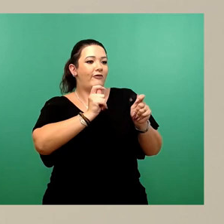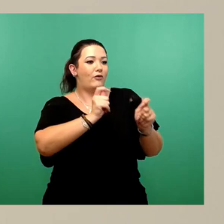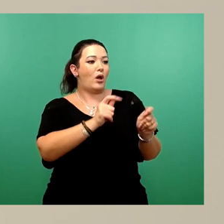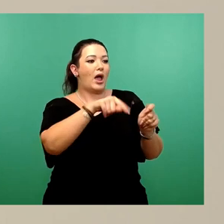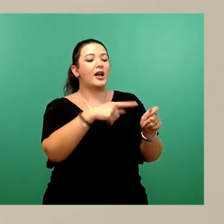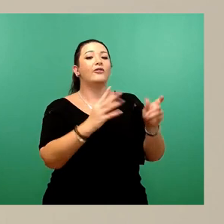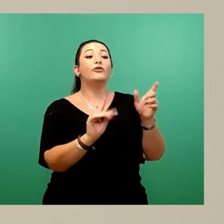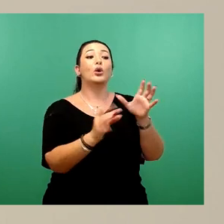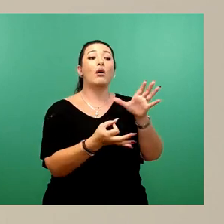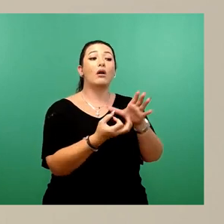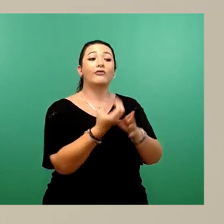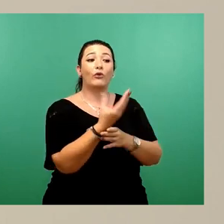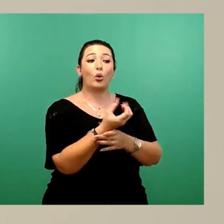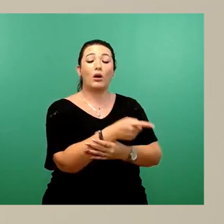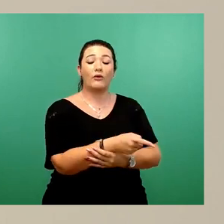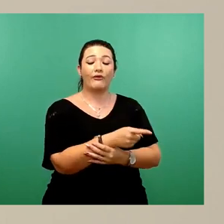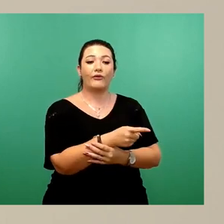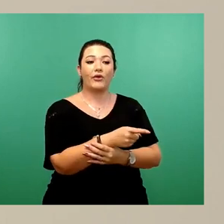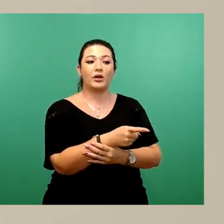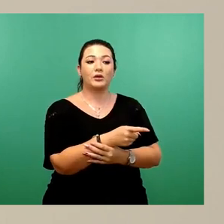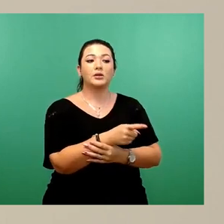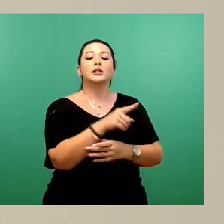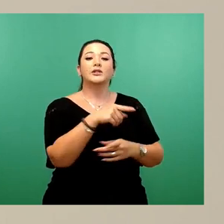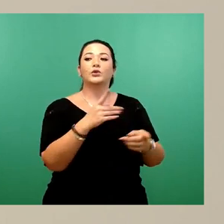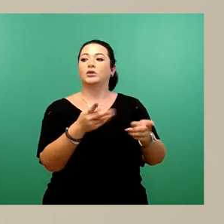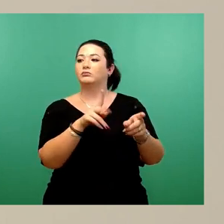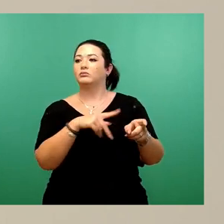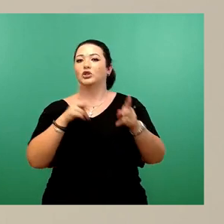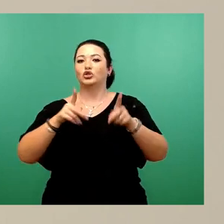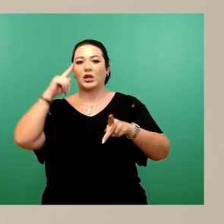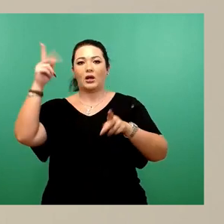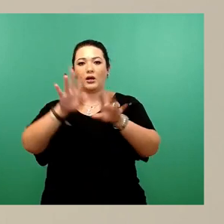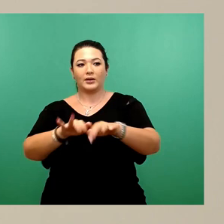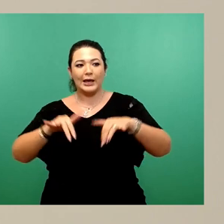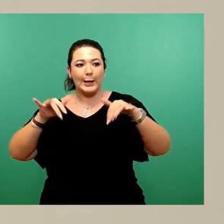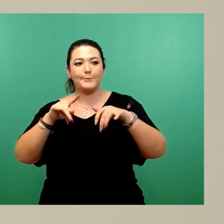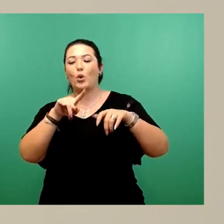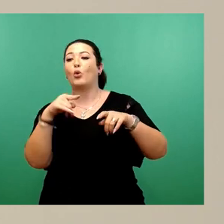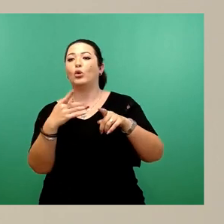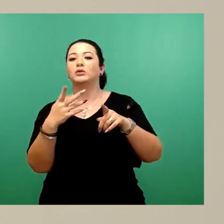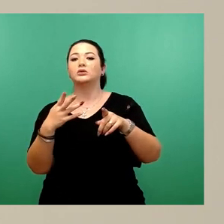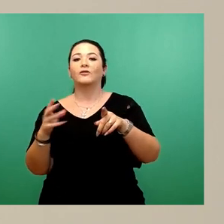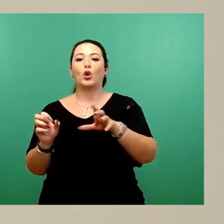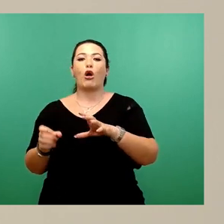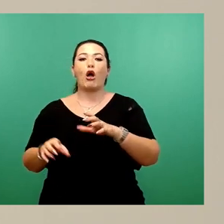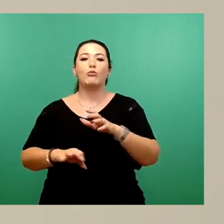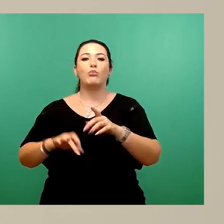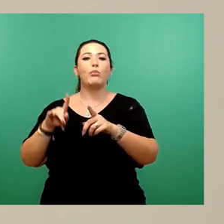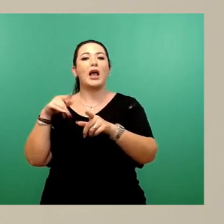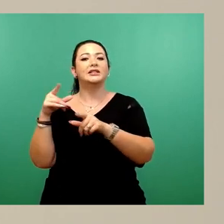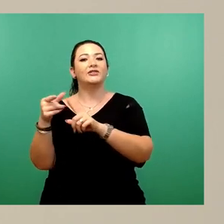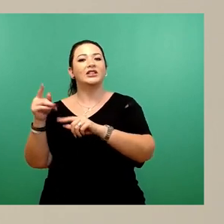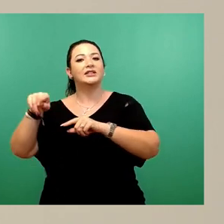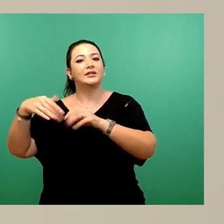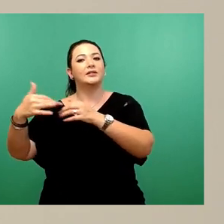soll die Gremien des Stadtrats und natürlich den Stadtbezirksbeirat Plasewitz im ersten Quartal 2024